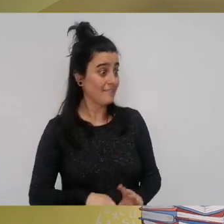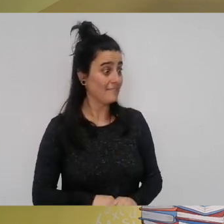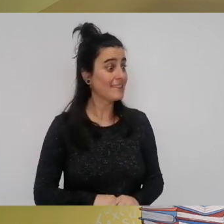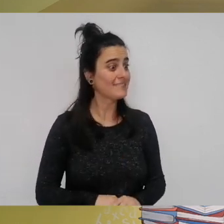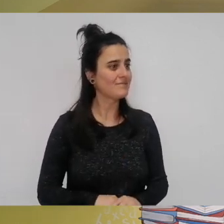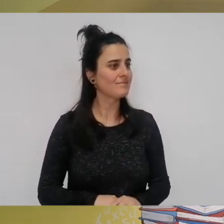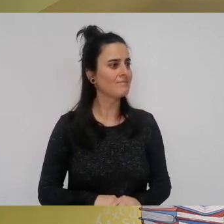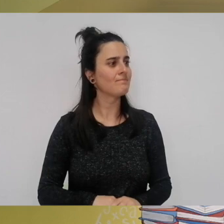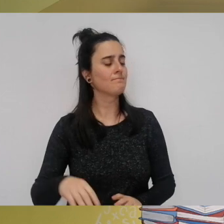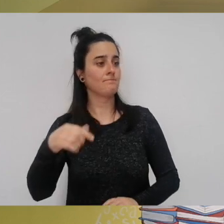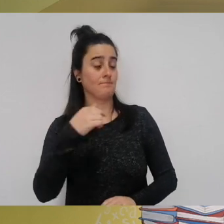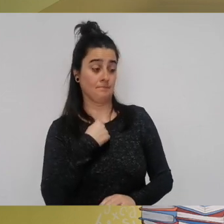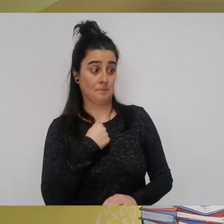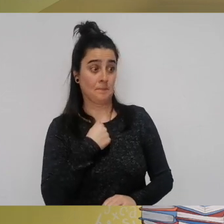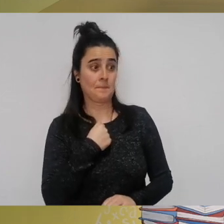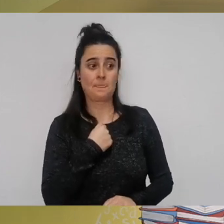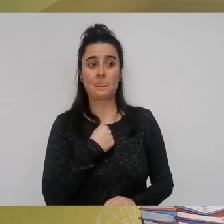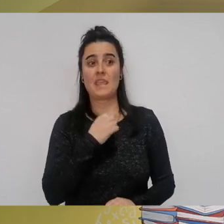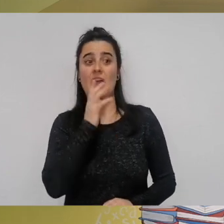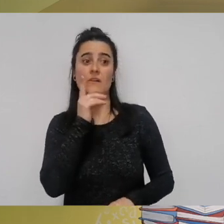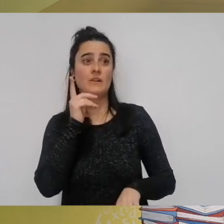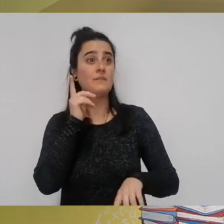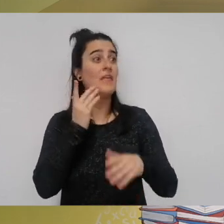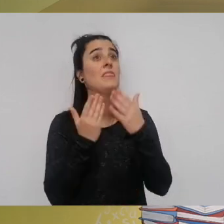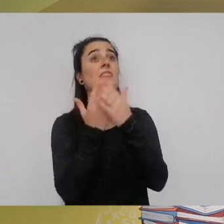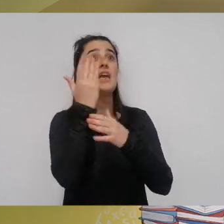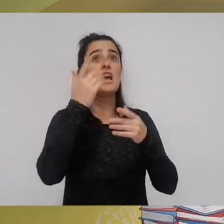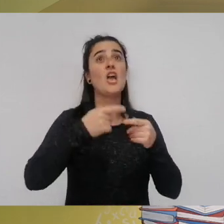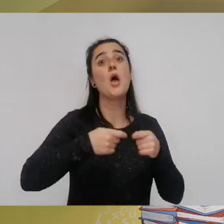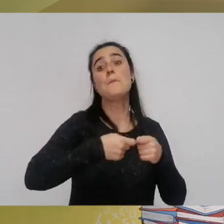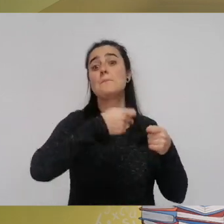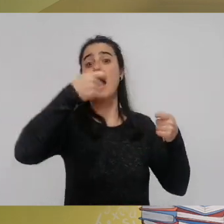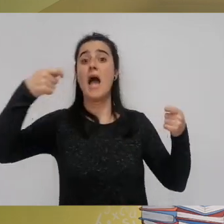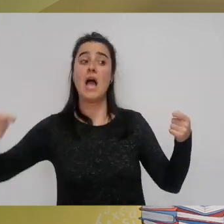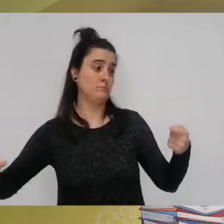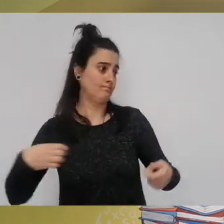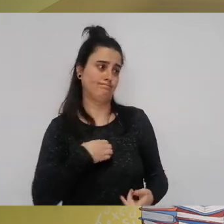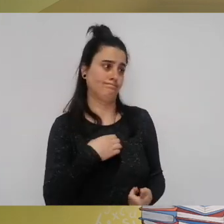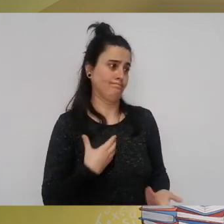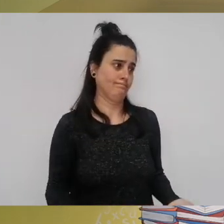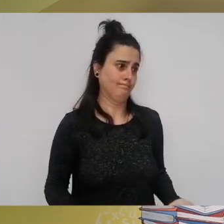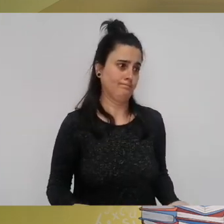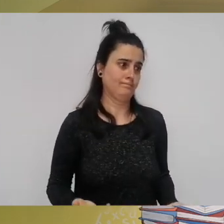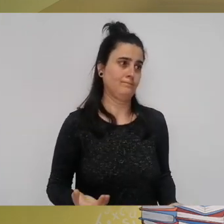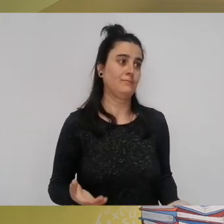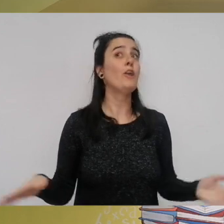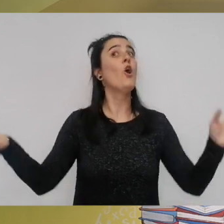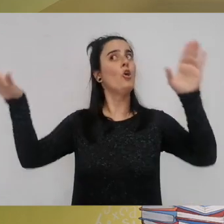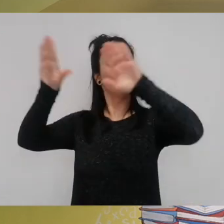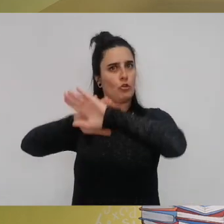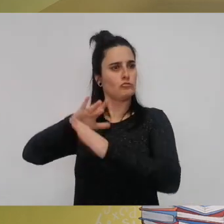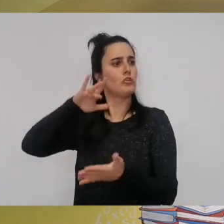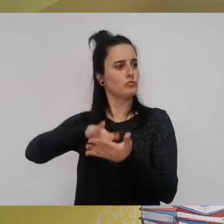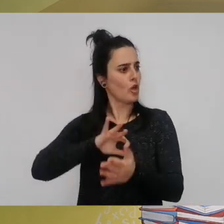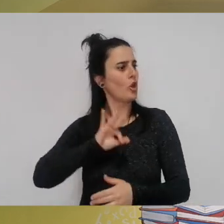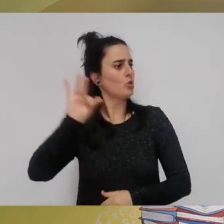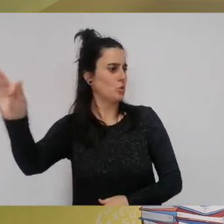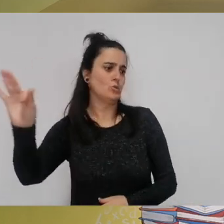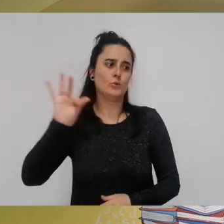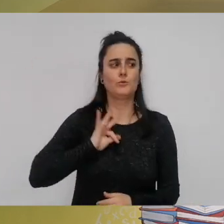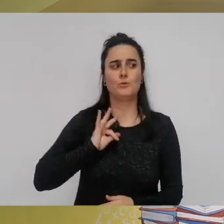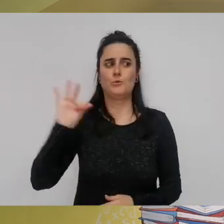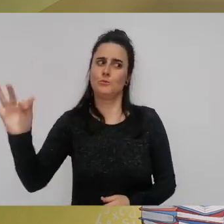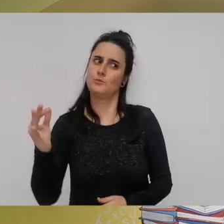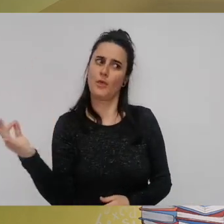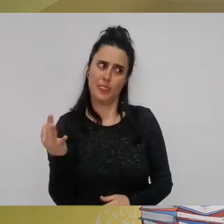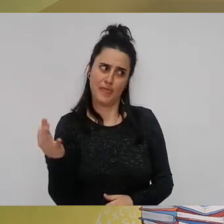nik orain ez ez zindu dala eguna ainainain luzea utzi gauari ere bere txan natokatzen zailo